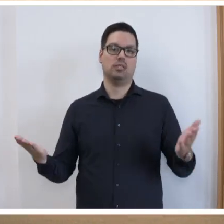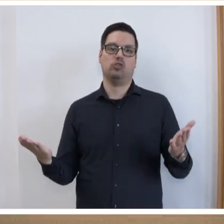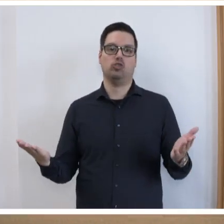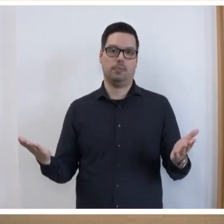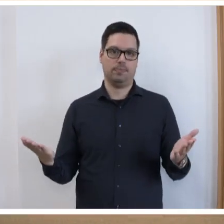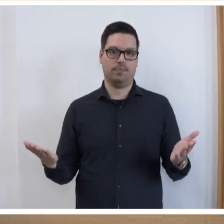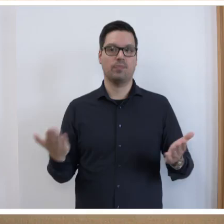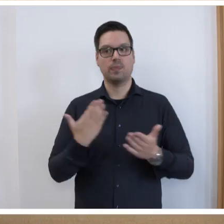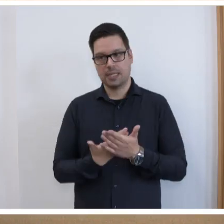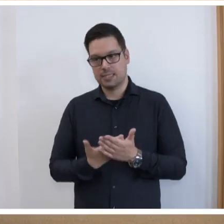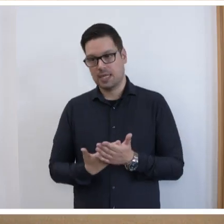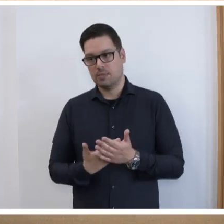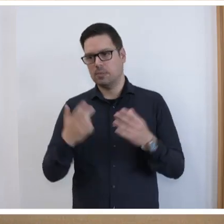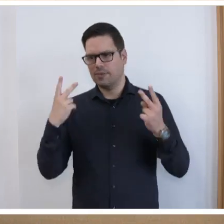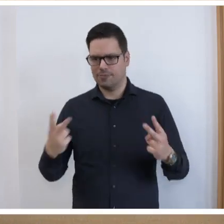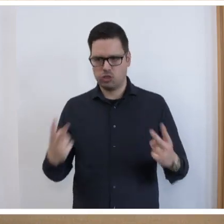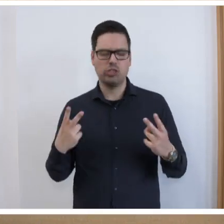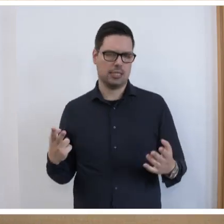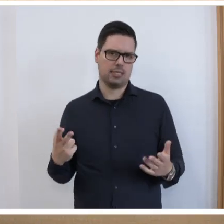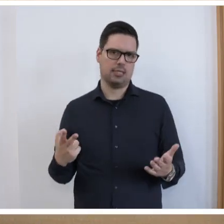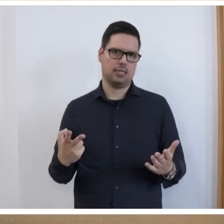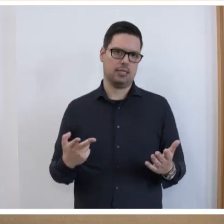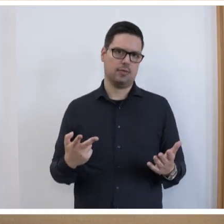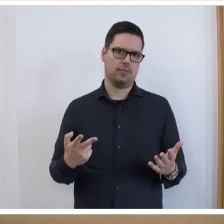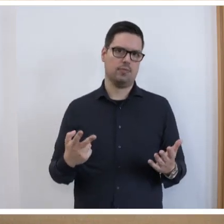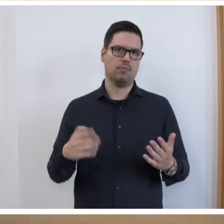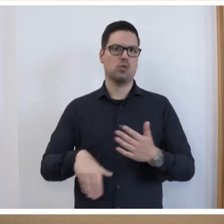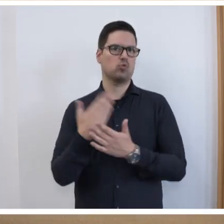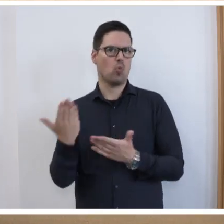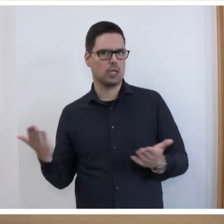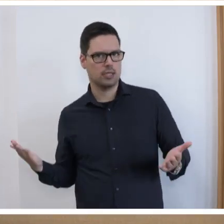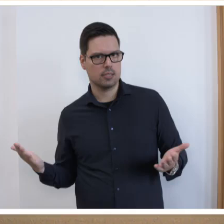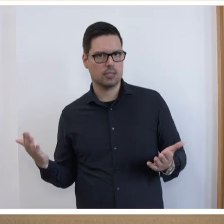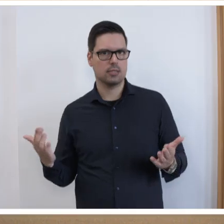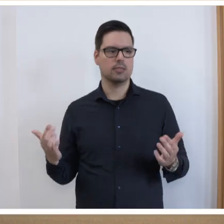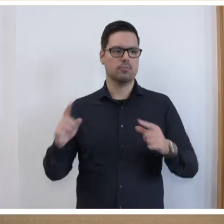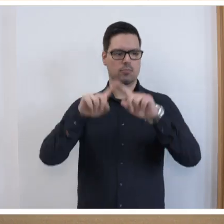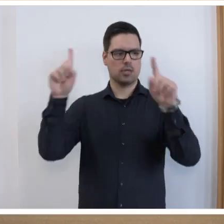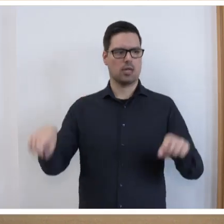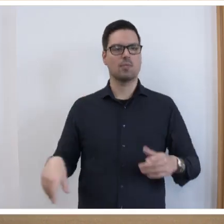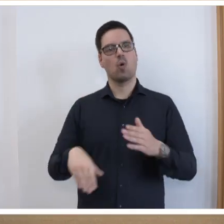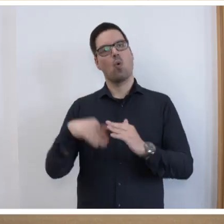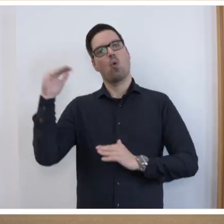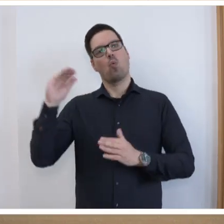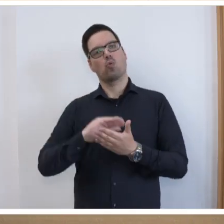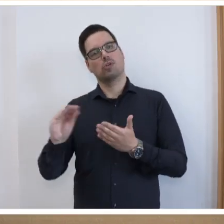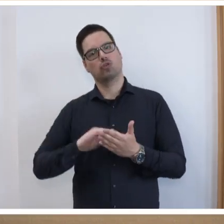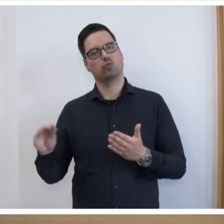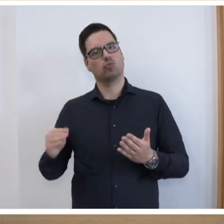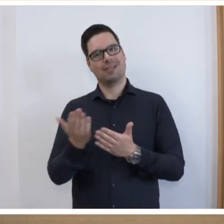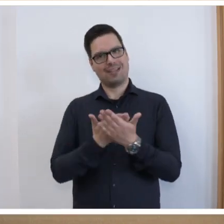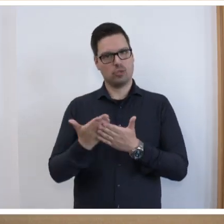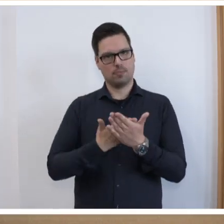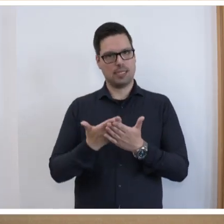dieser Gesetzentwurf für uns auch sehr wichtig. Was bringt er an konkreten Neuerungen? Im Rahmen der Hochschulausbildung schaffen wir die Möglichkeit